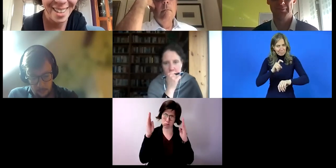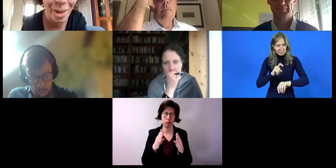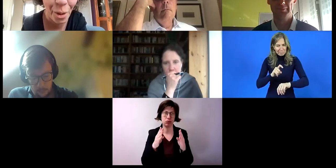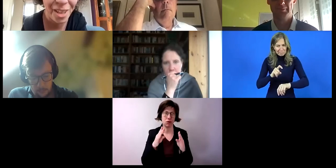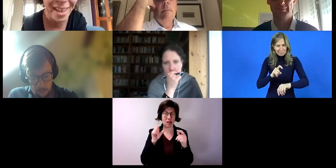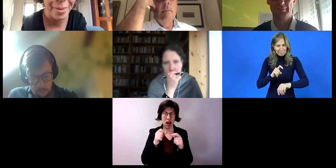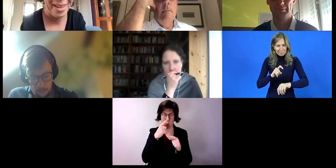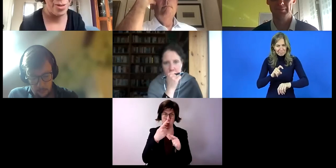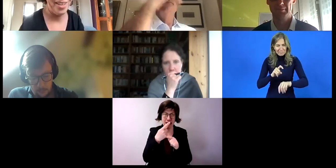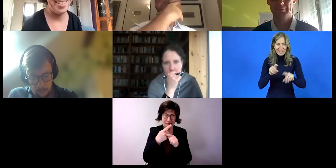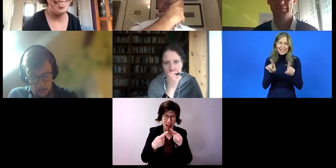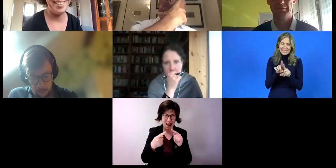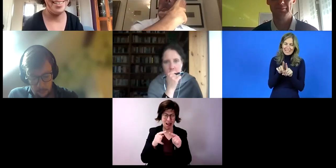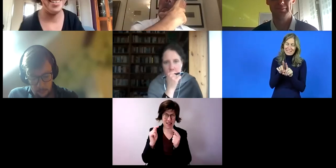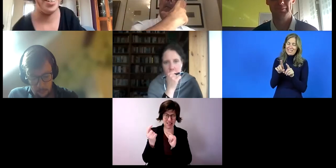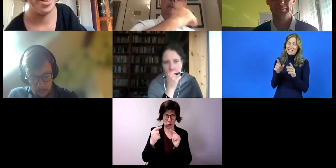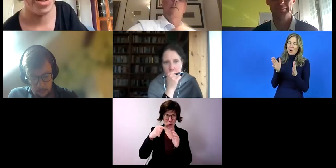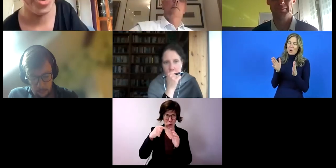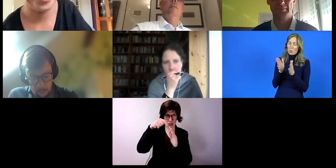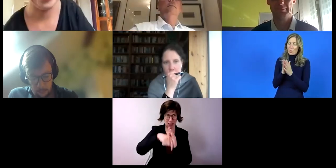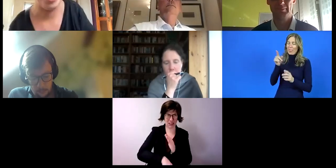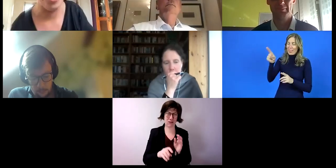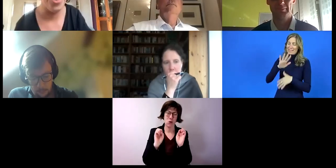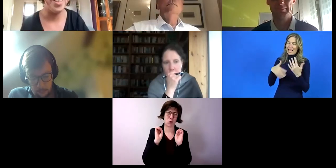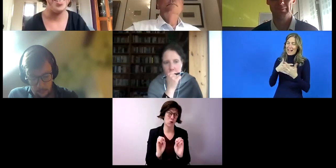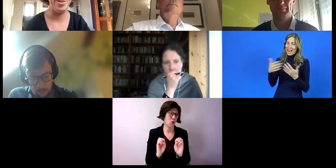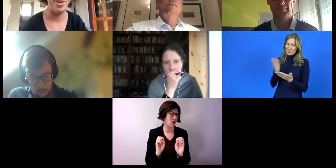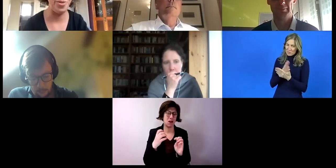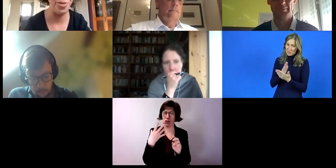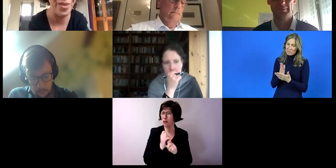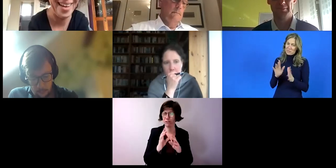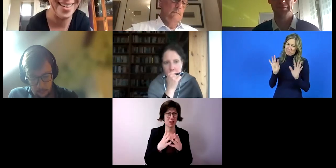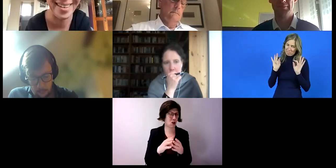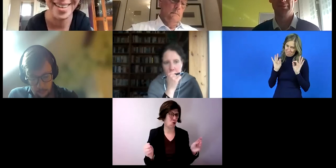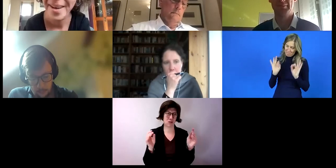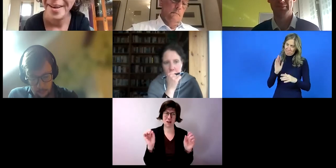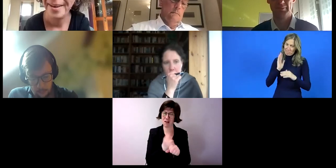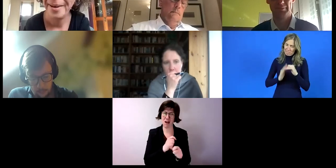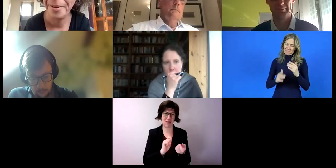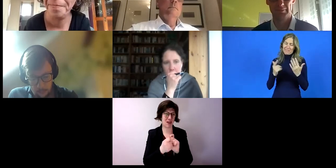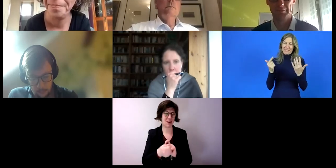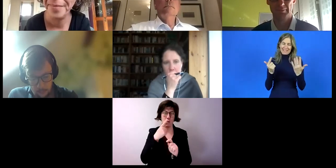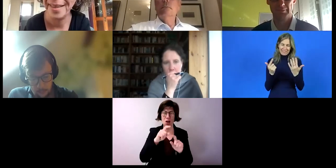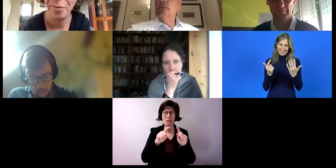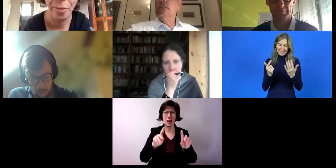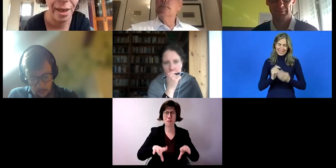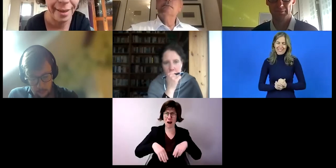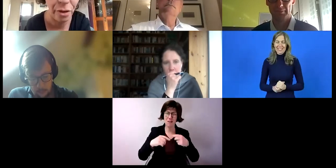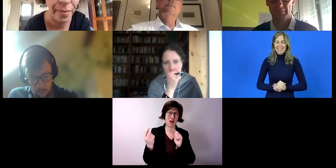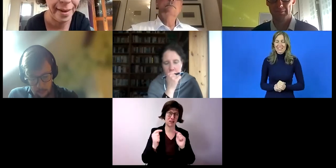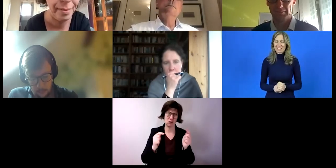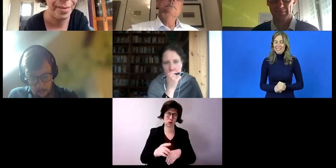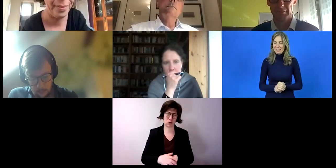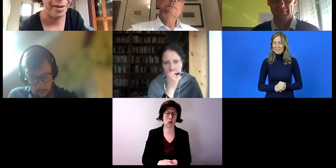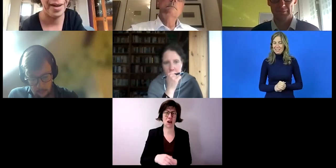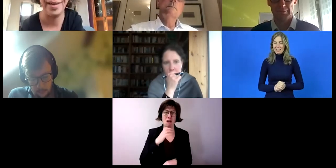anreißen können, aber natürlich nicht grundsätzlich lösen oder groß verändern. Ich würde gleich noch